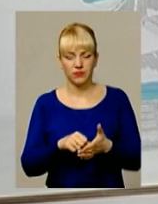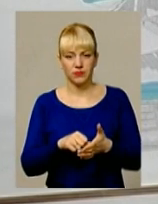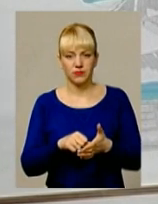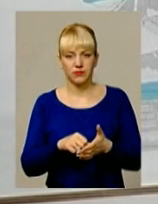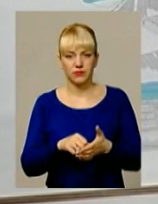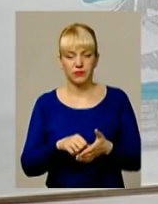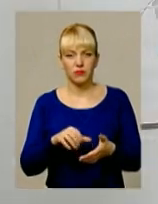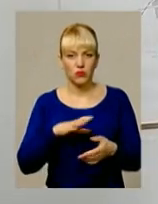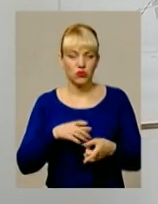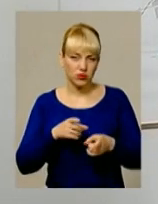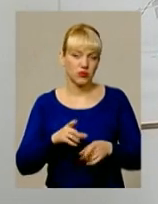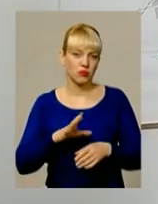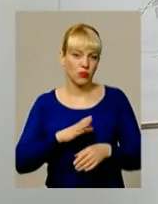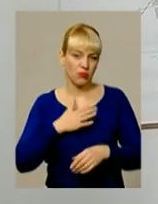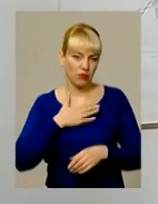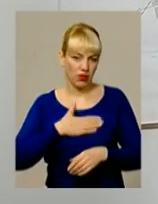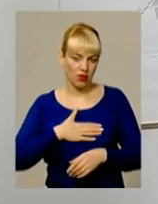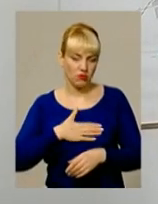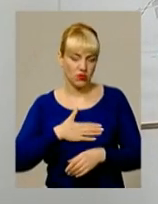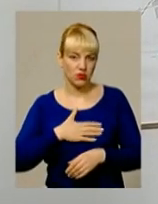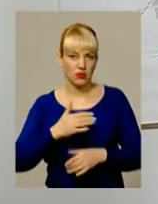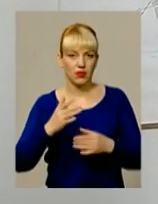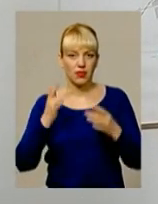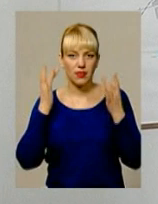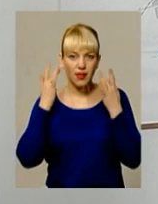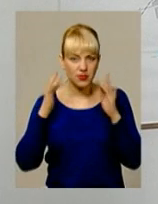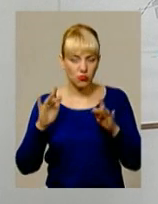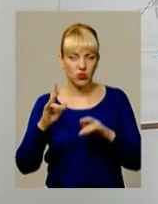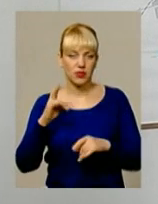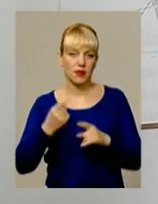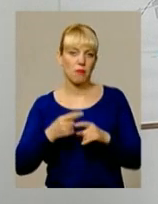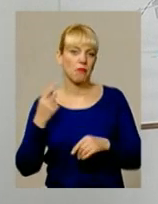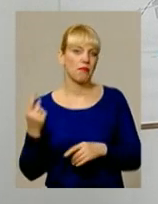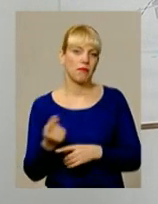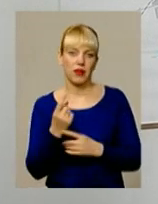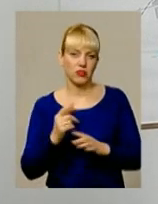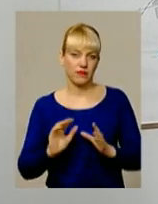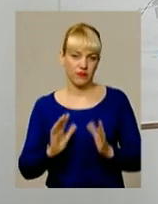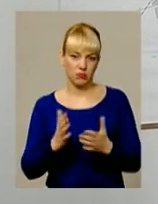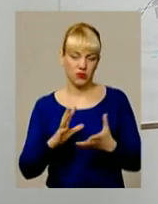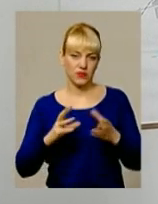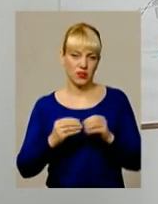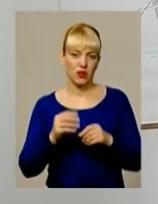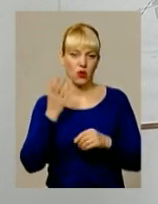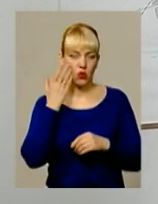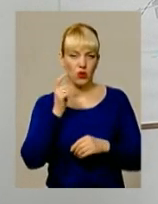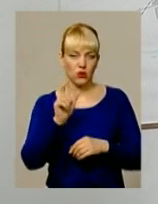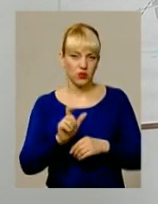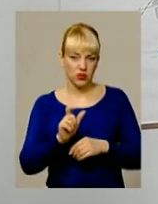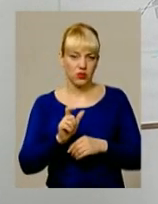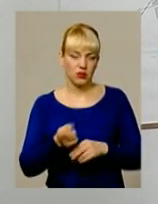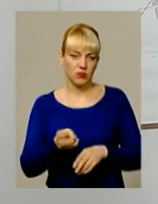Дійсно, було дуже приємно і несподівано. І це у нас такий перший випадок взагалі, що людина